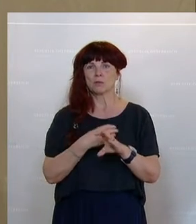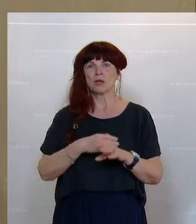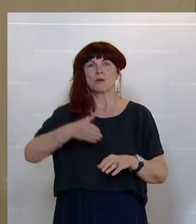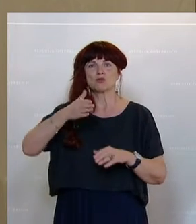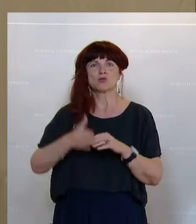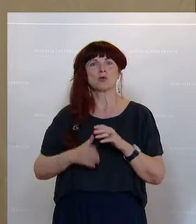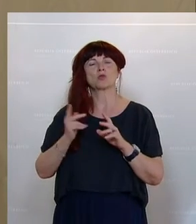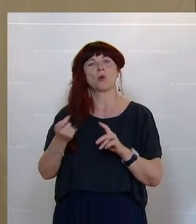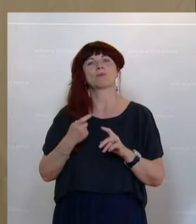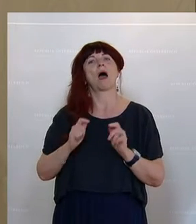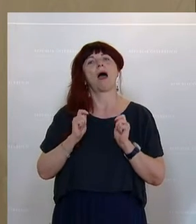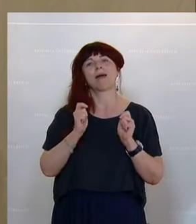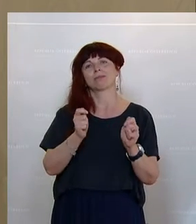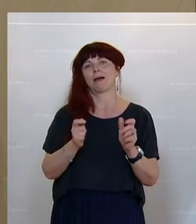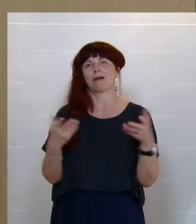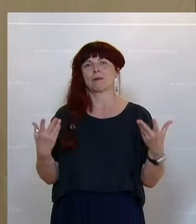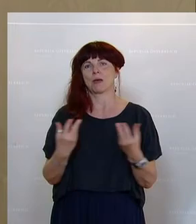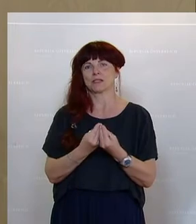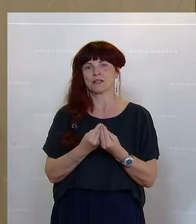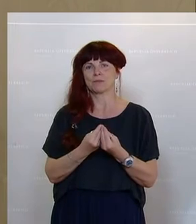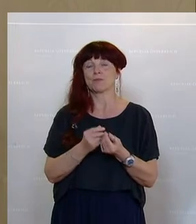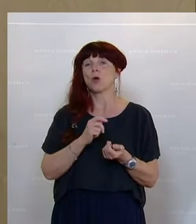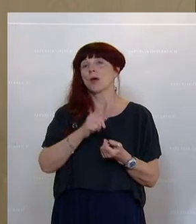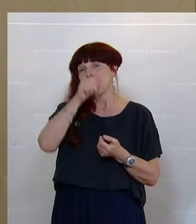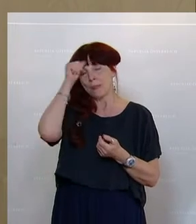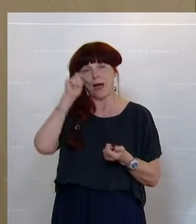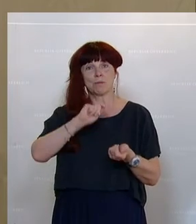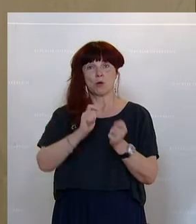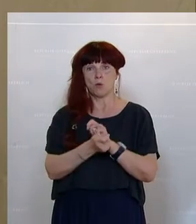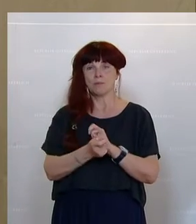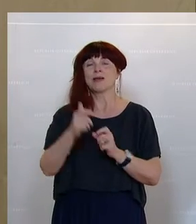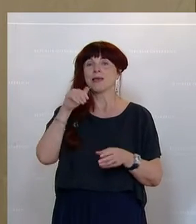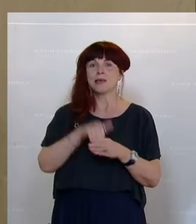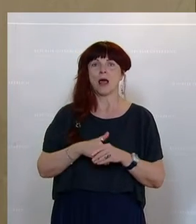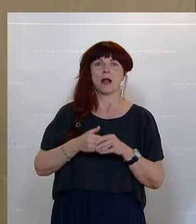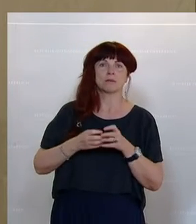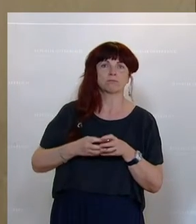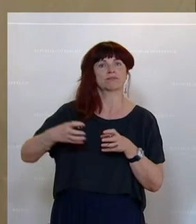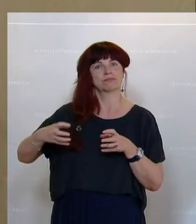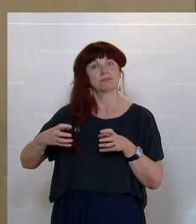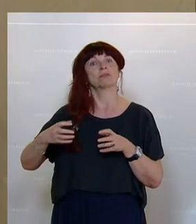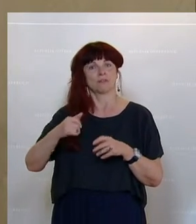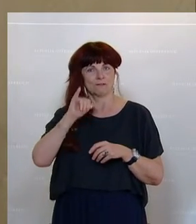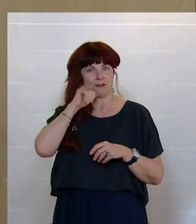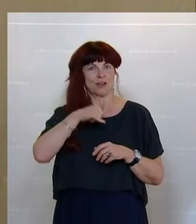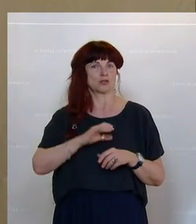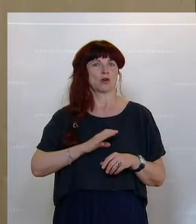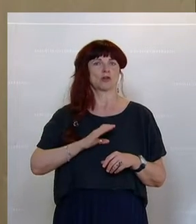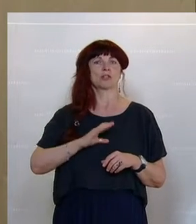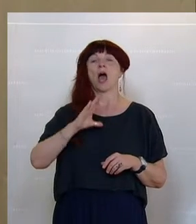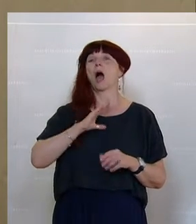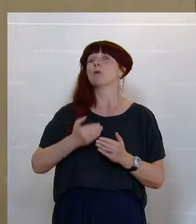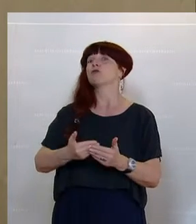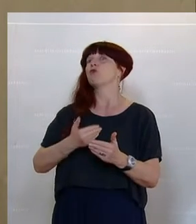zu finden. Diese Umbenennung mit der Ausweitung ist eine tolle Chance, aber nur, wenn man ausreichend davor